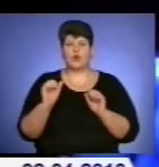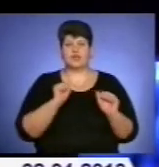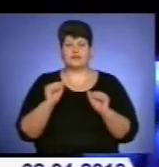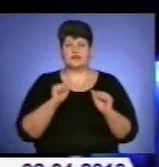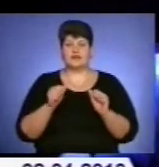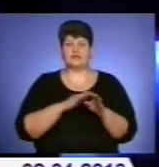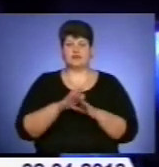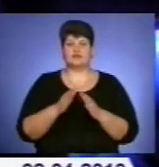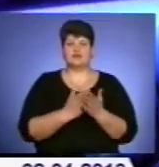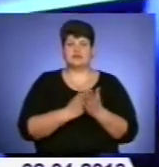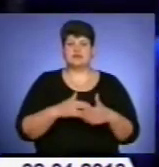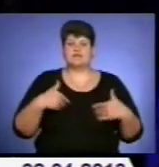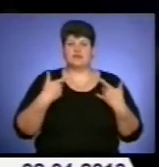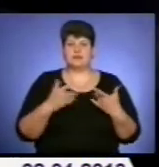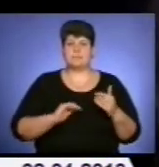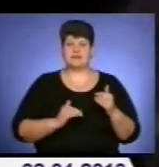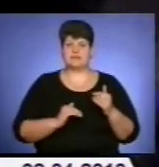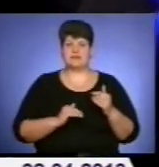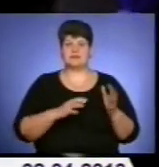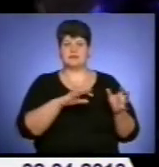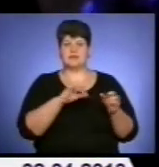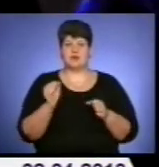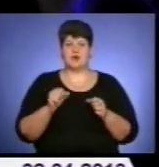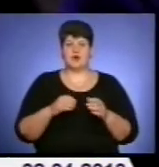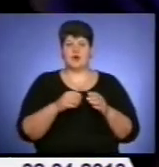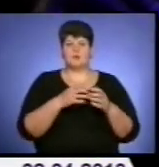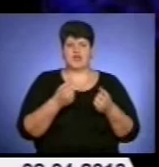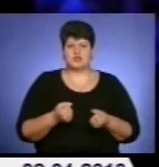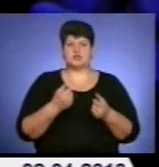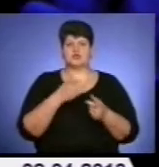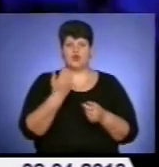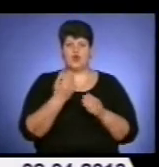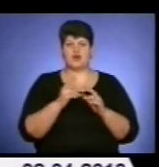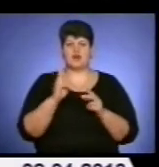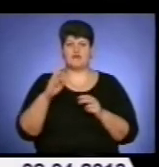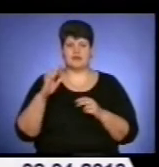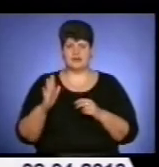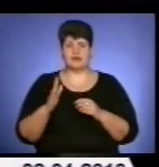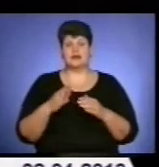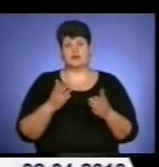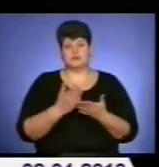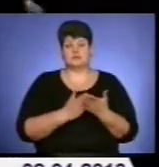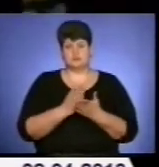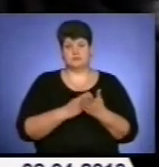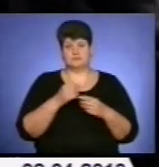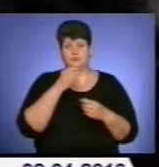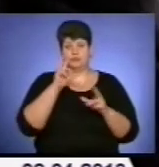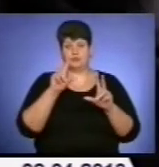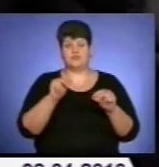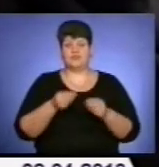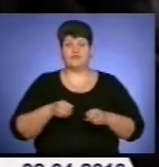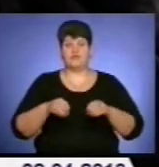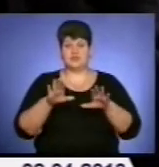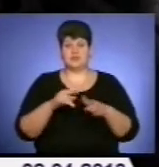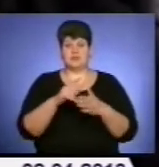служби звернувся бізнесмен з проханням зняти обтяження з його квартири. Чиновник пообіцяв посприяти у вирішенні питання. Звичайно,